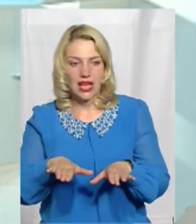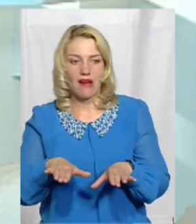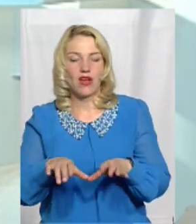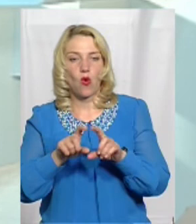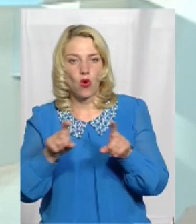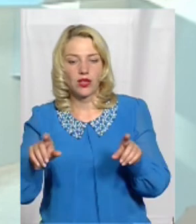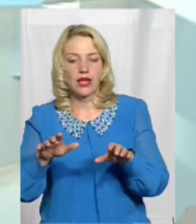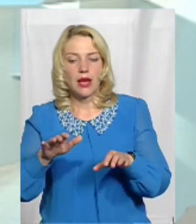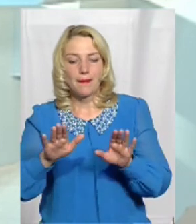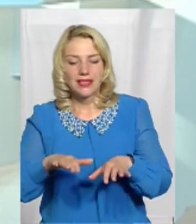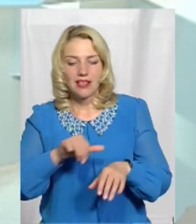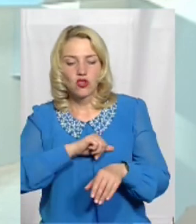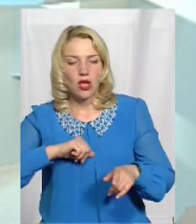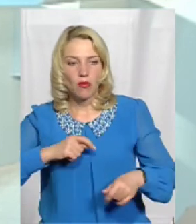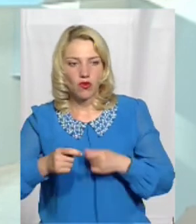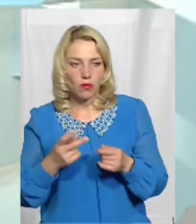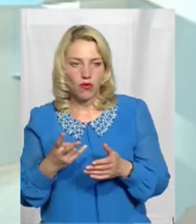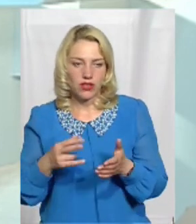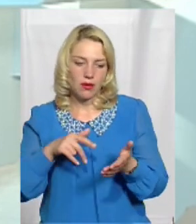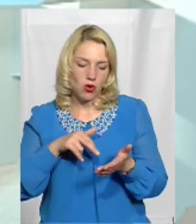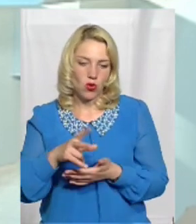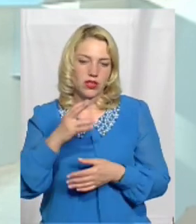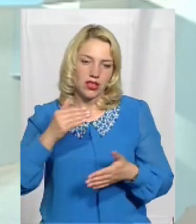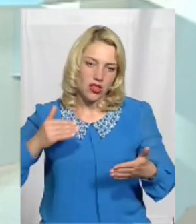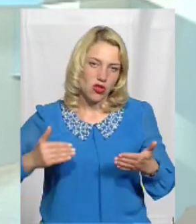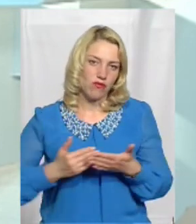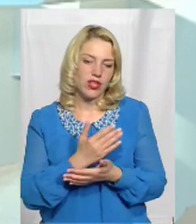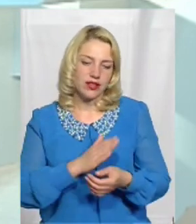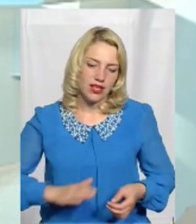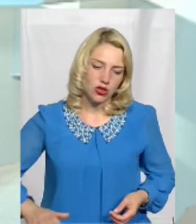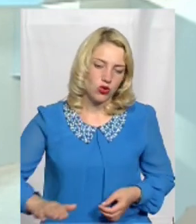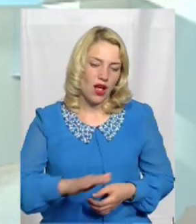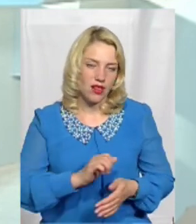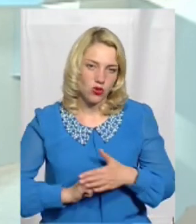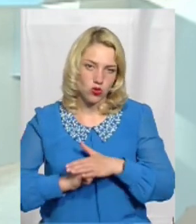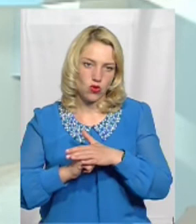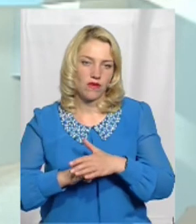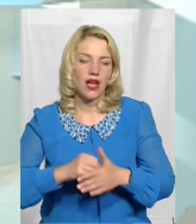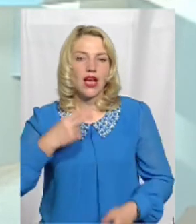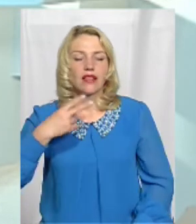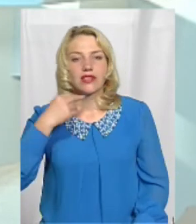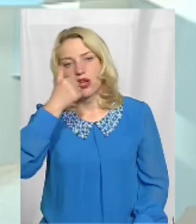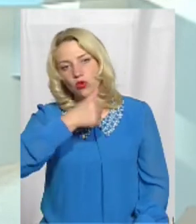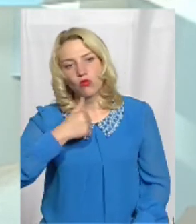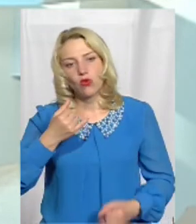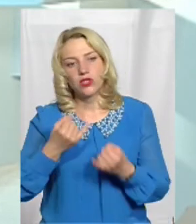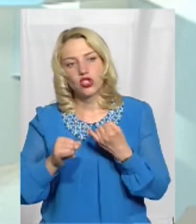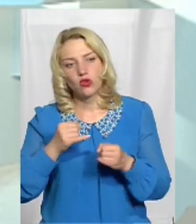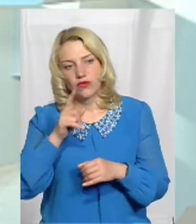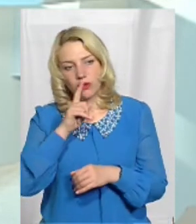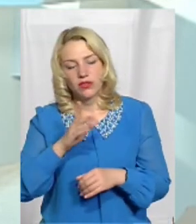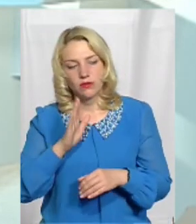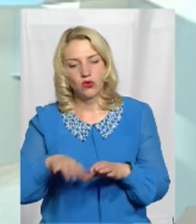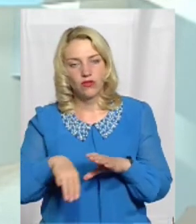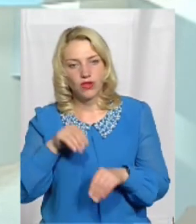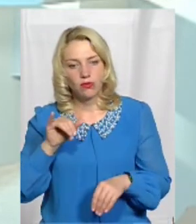самоврядування Мають вже пройти на новій територіальній основі Тобто в 2020 році, в жовтню місяці десь Мають бути